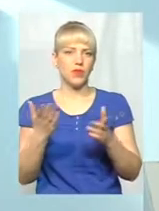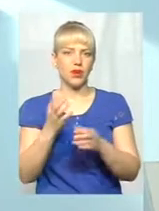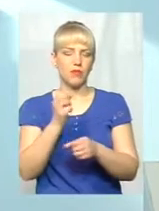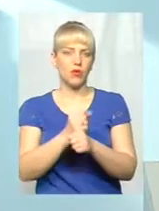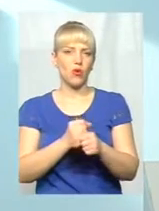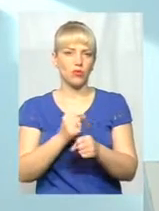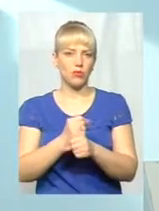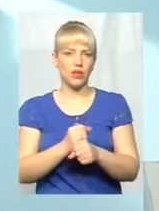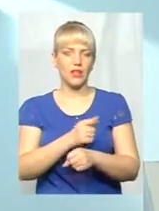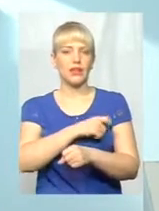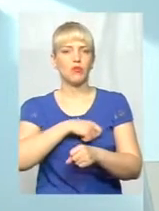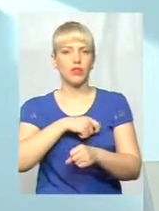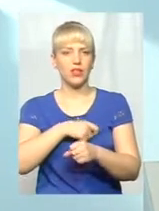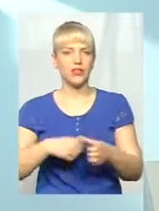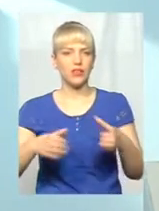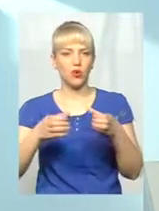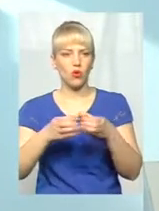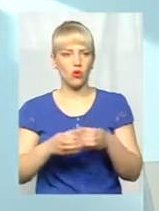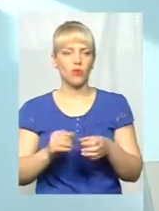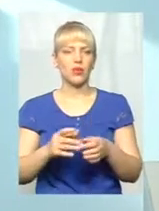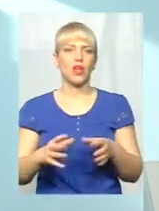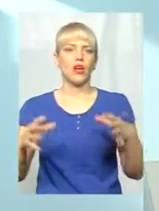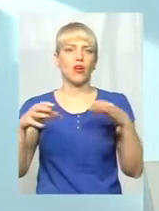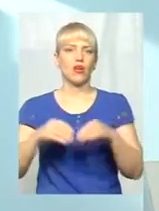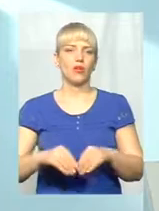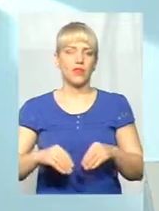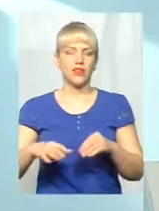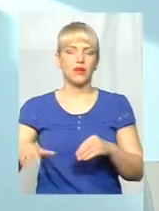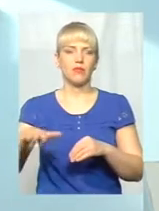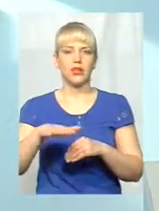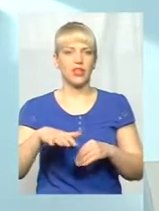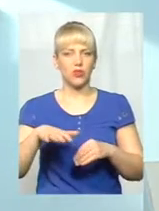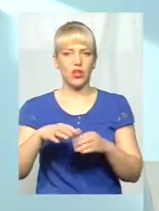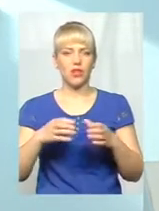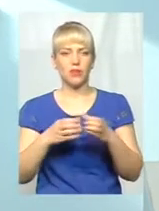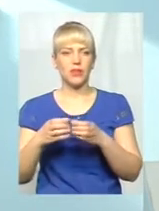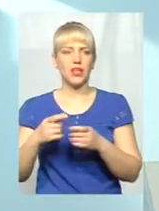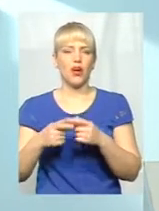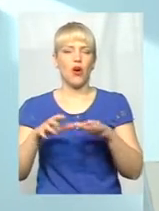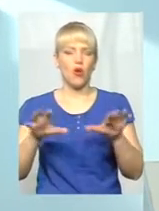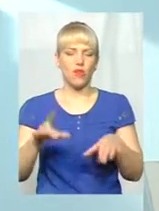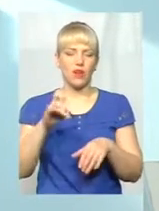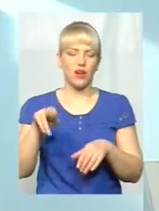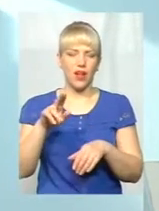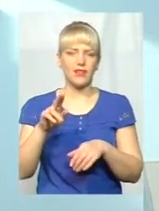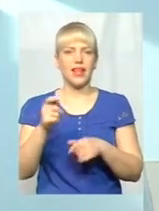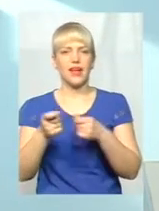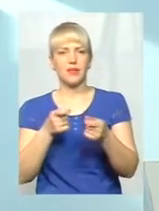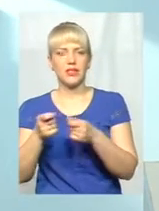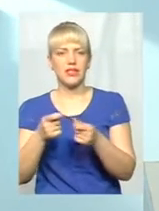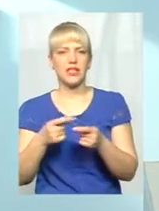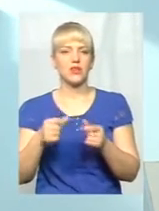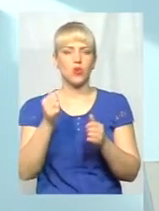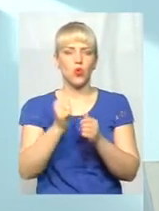депутатським корпусом, з головами об'єднаних територіальних, головами рад, головами адміністрації. Кожну